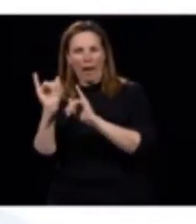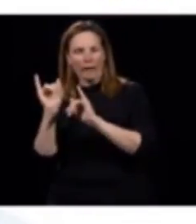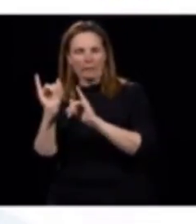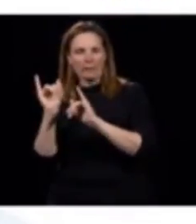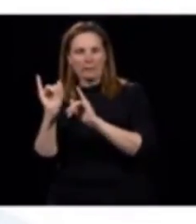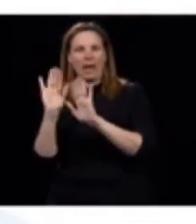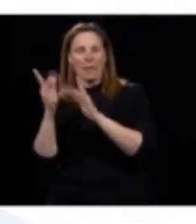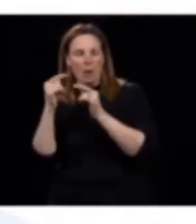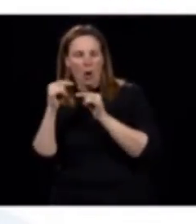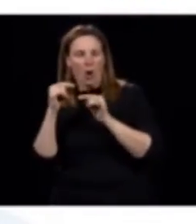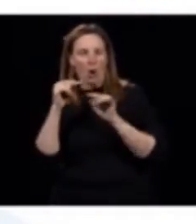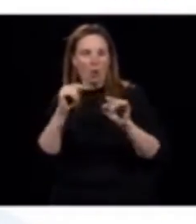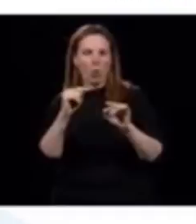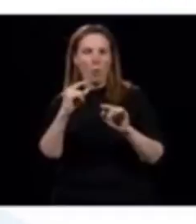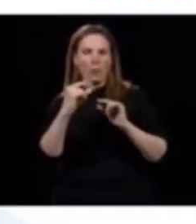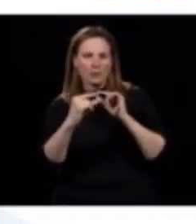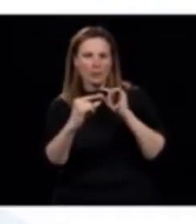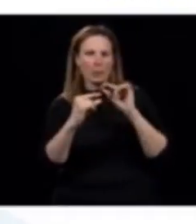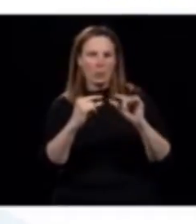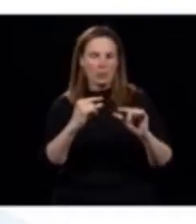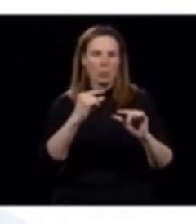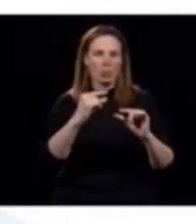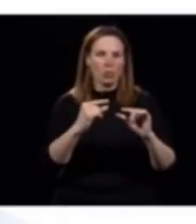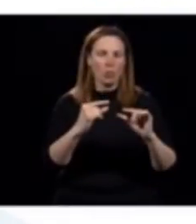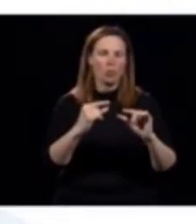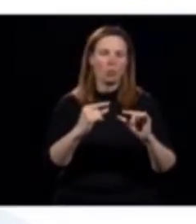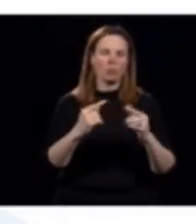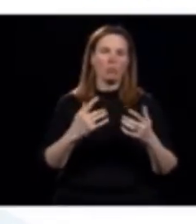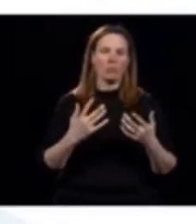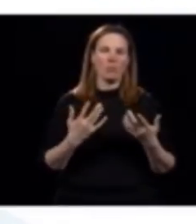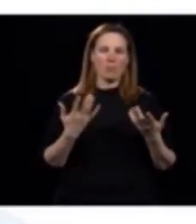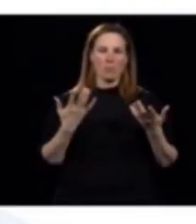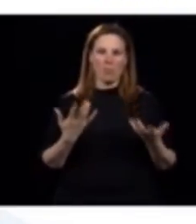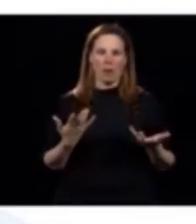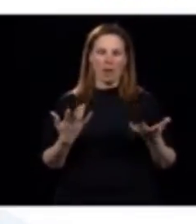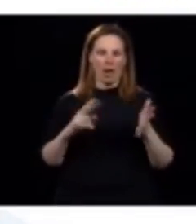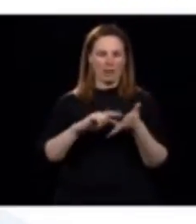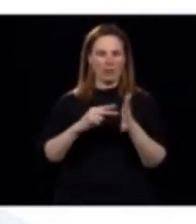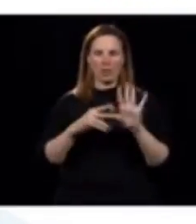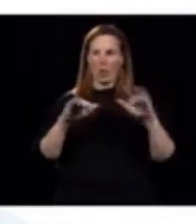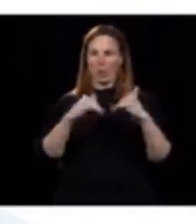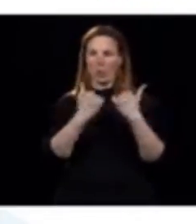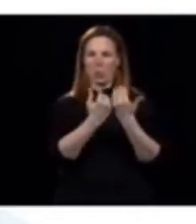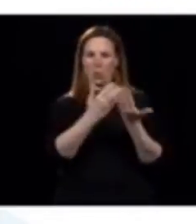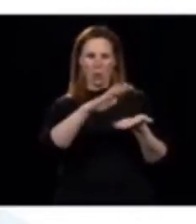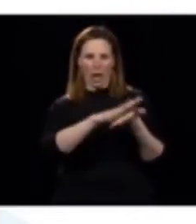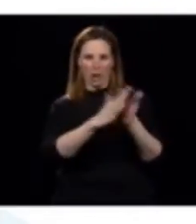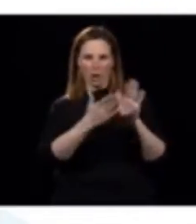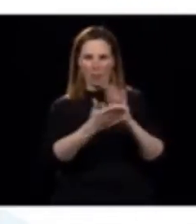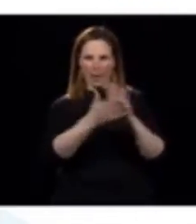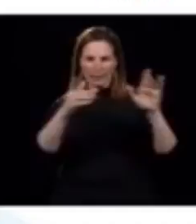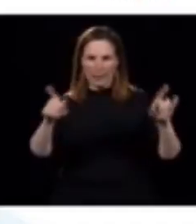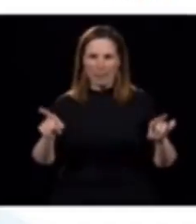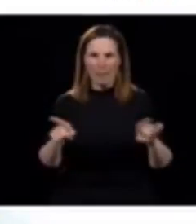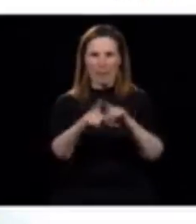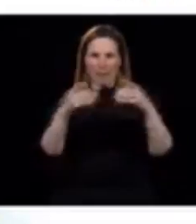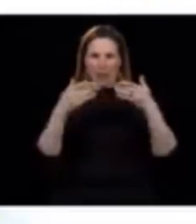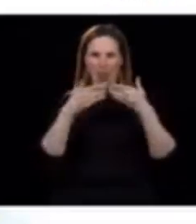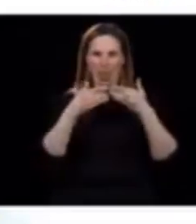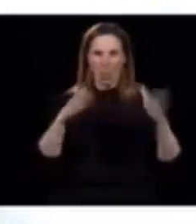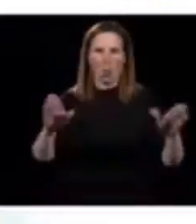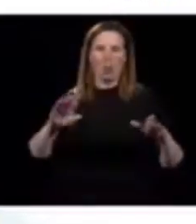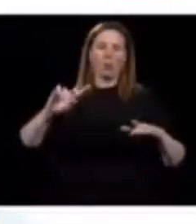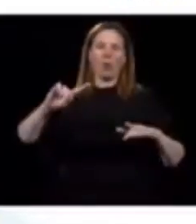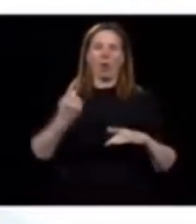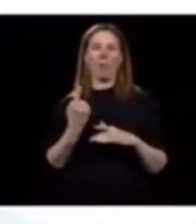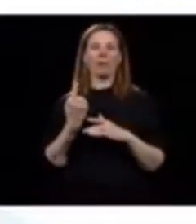progressif. Est-ce que, donc, on doit s'attendre à ce que ce ne pas toutes les entreprises qui pourront réouvrir à partir de la